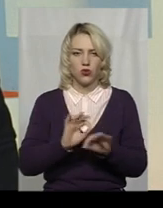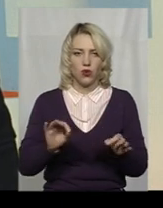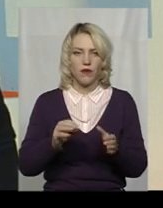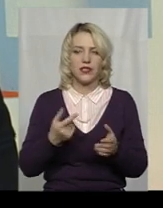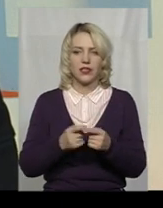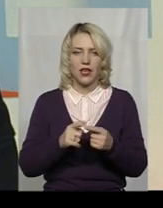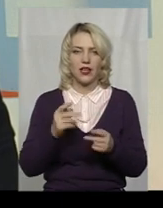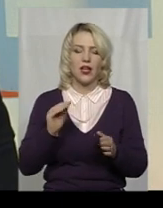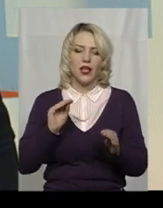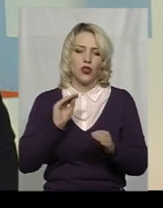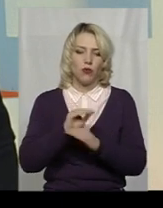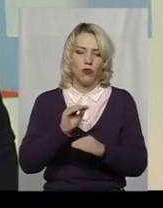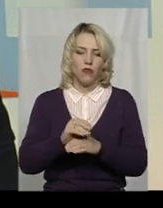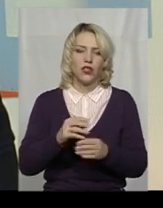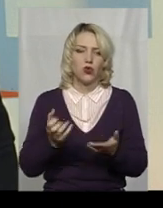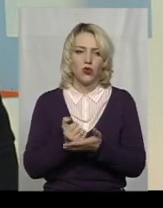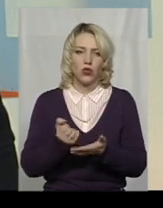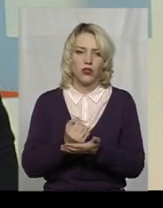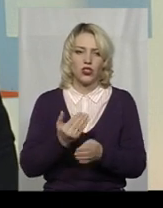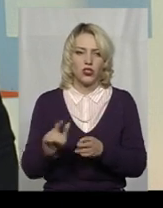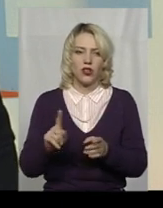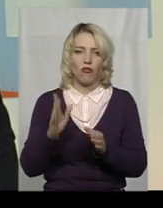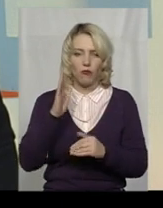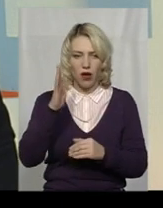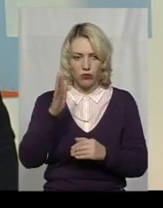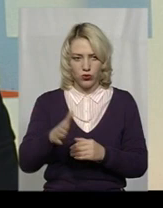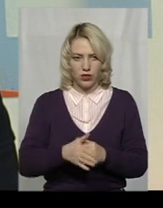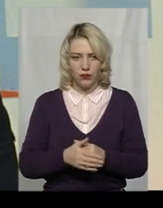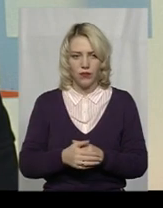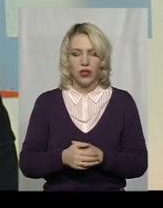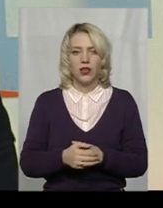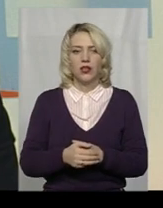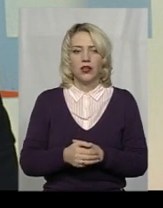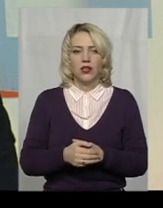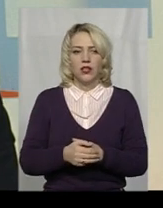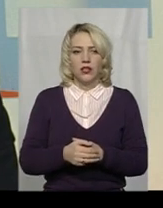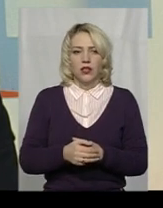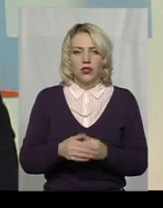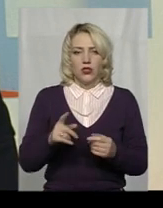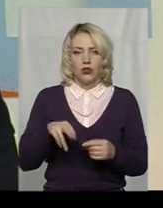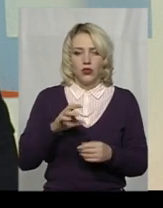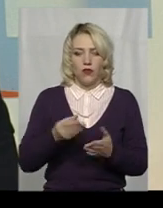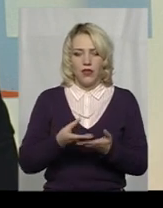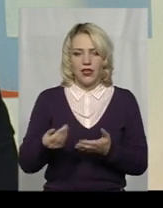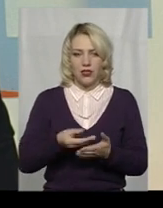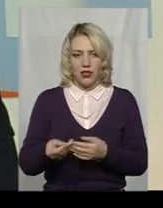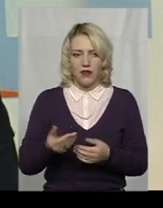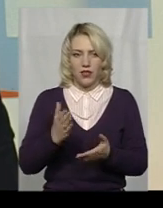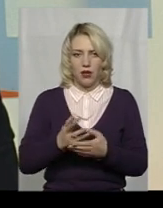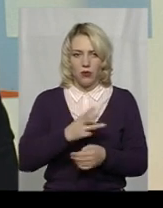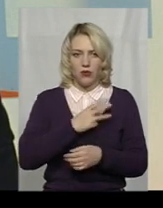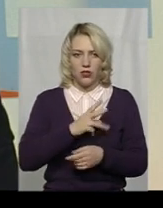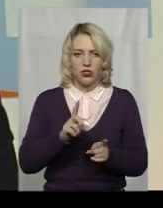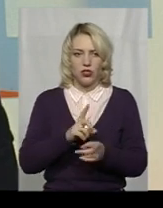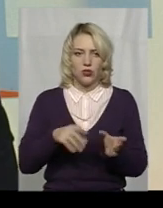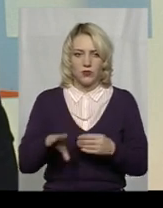наповнення дохідної частини, яку в майбутньому можна… Вільніше, майбутнє наповнення, сподіваємось. Відносно видатків, є побажання,